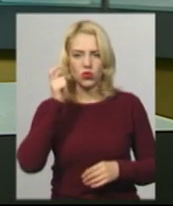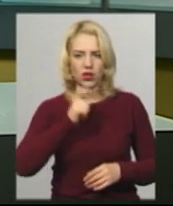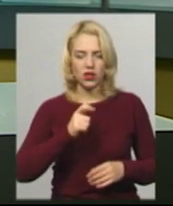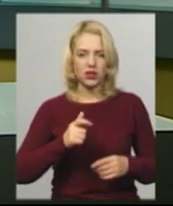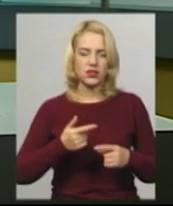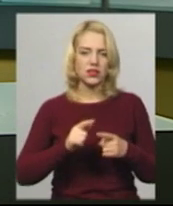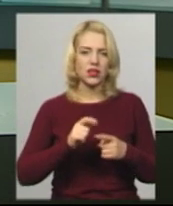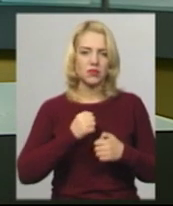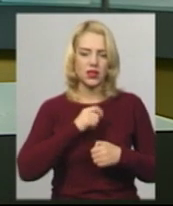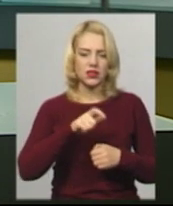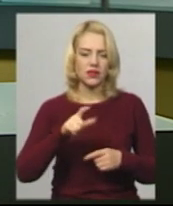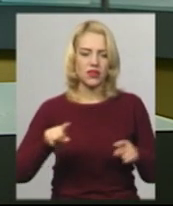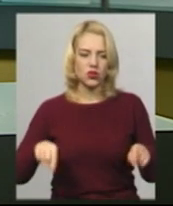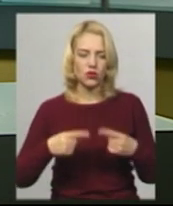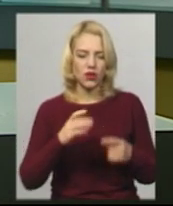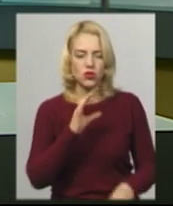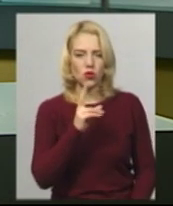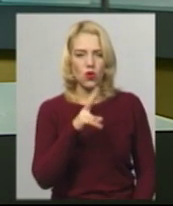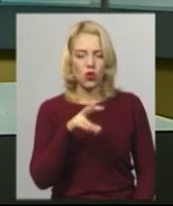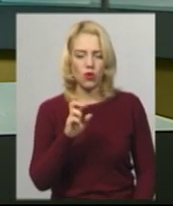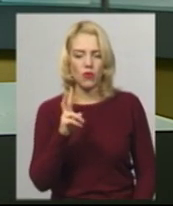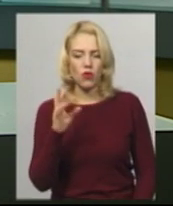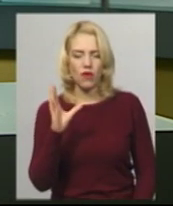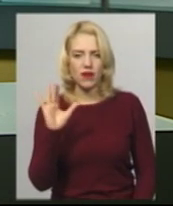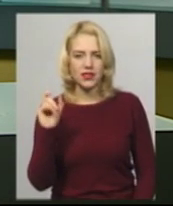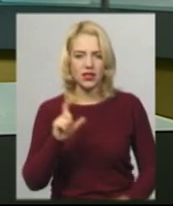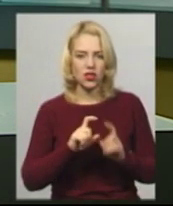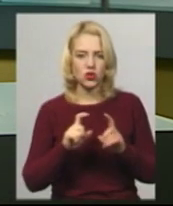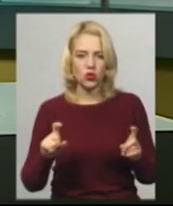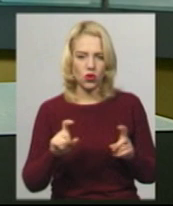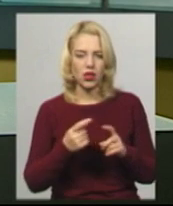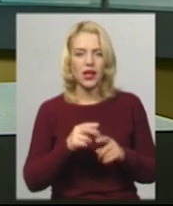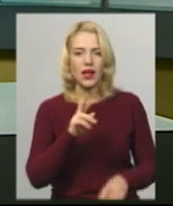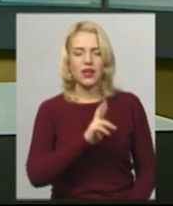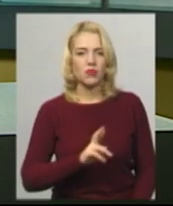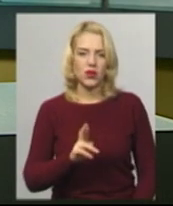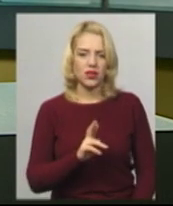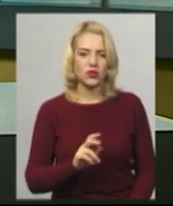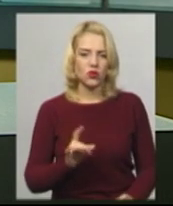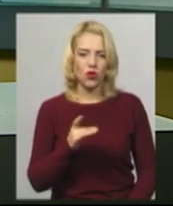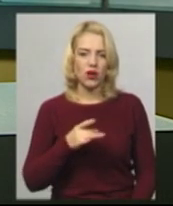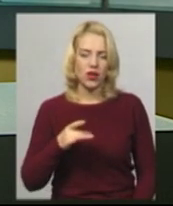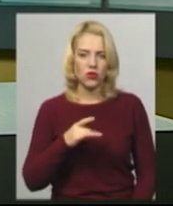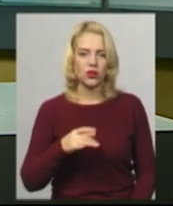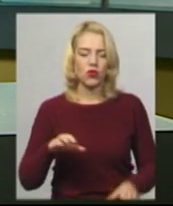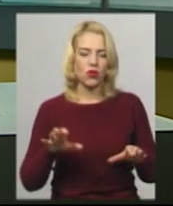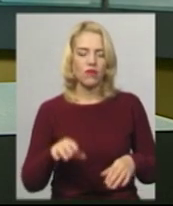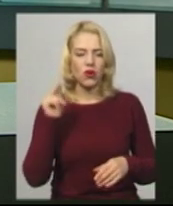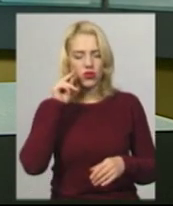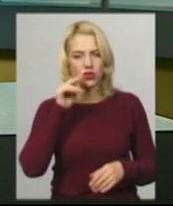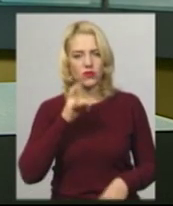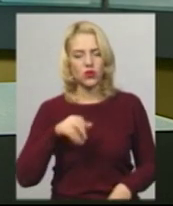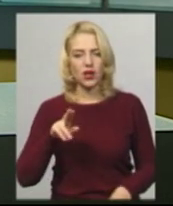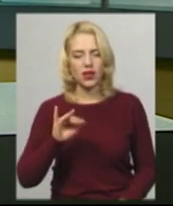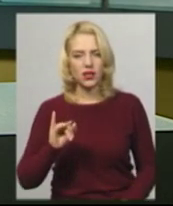Солопковецькому закладі загальної середньої освіти перших третіх ступенів Ярмолинецького району. Голова учнівської ради Дарина